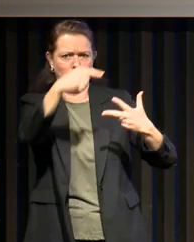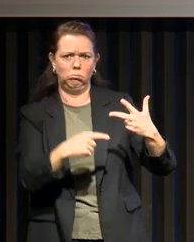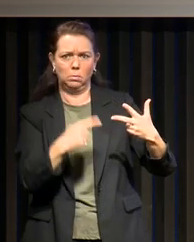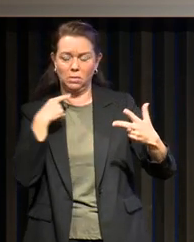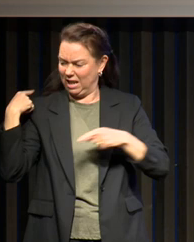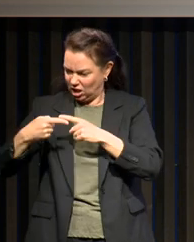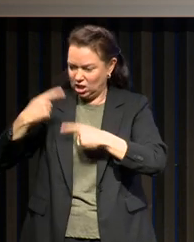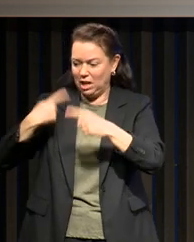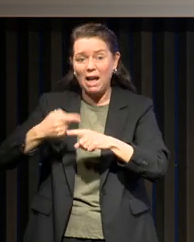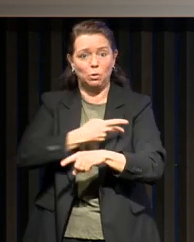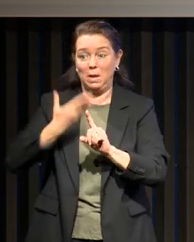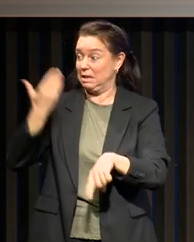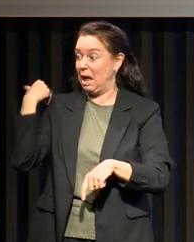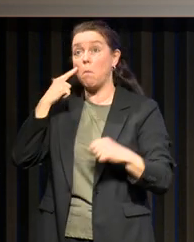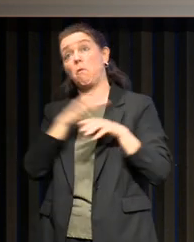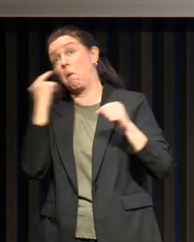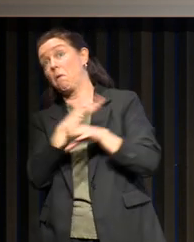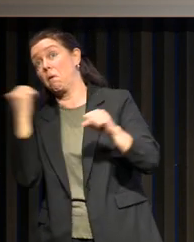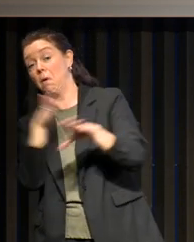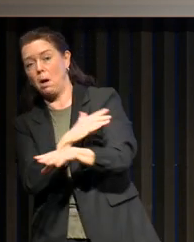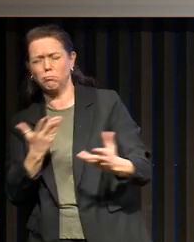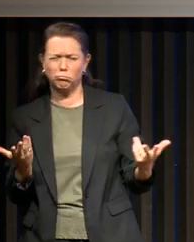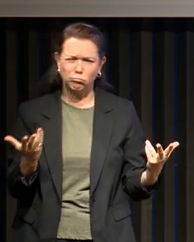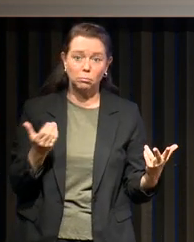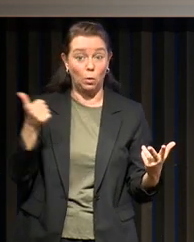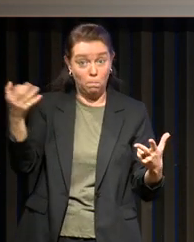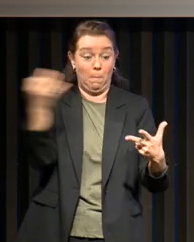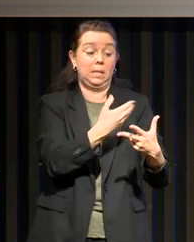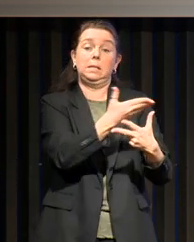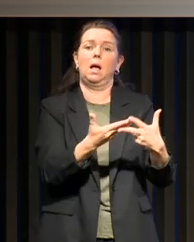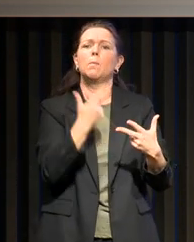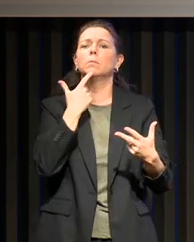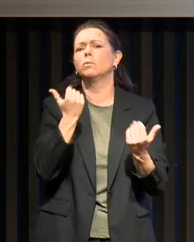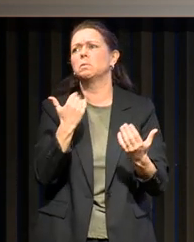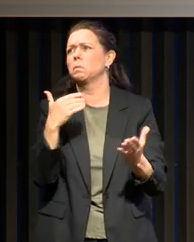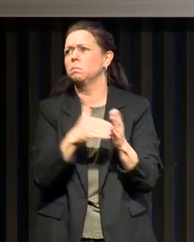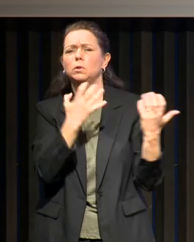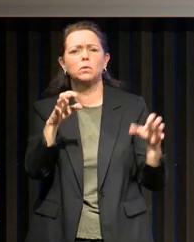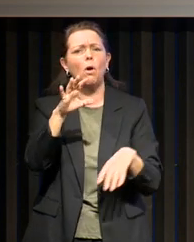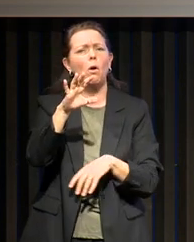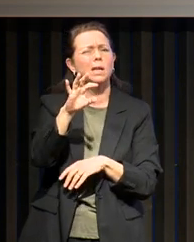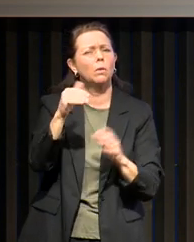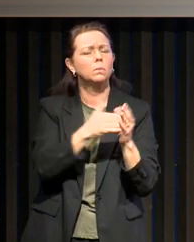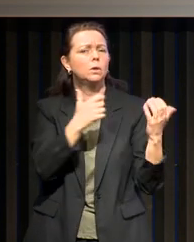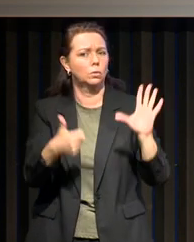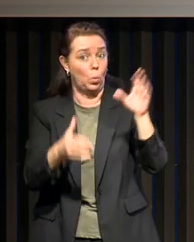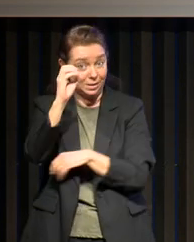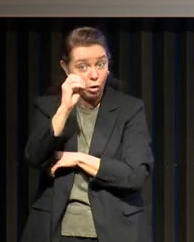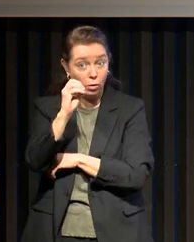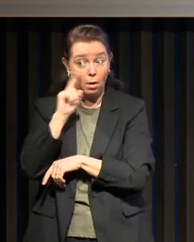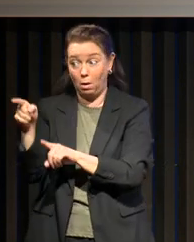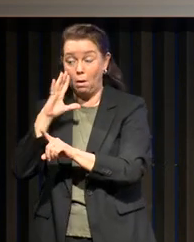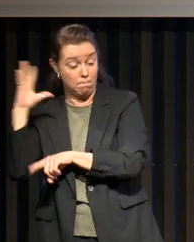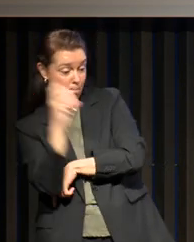générations de médecins aussi longtemps, puisqu'il faudra attendre les années 50-60, 1950-1960 pour voir